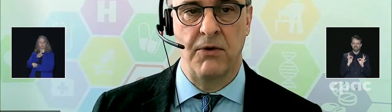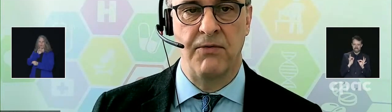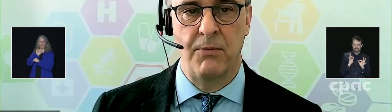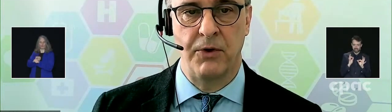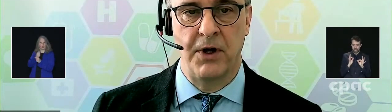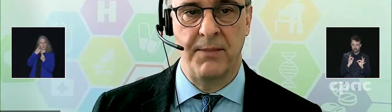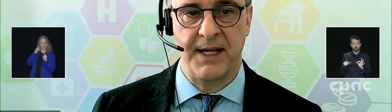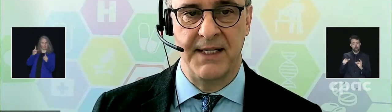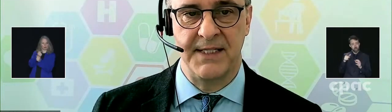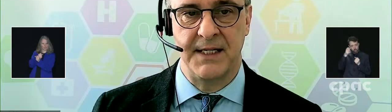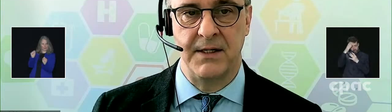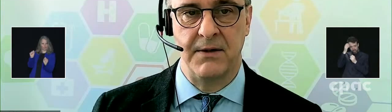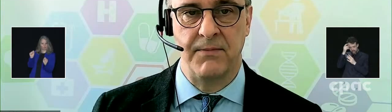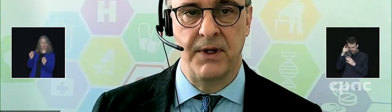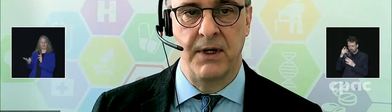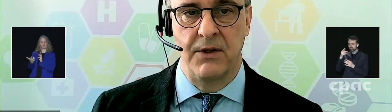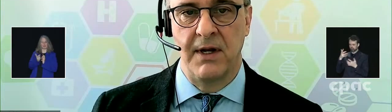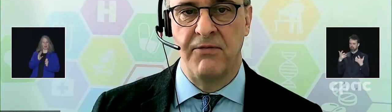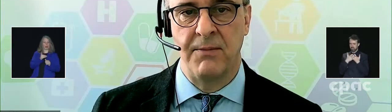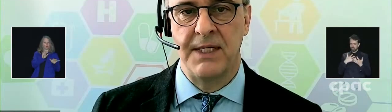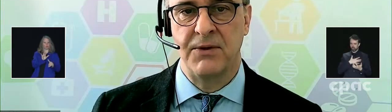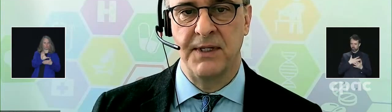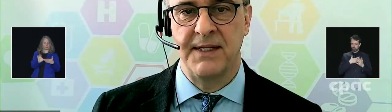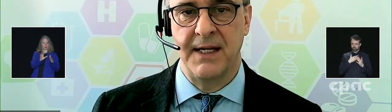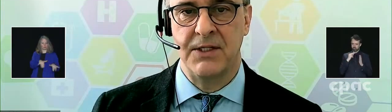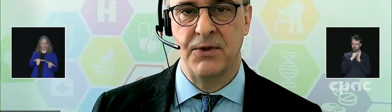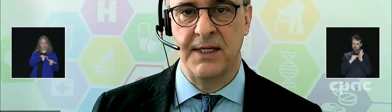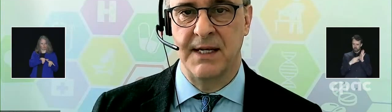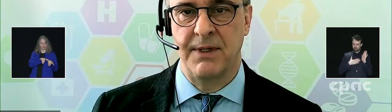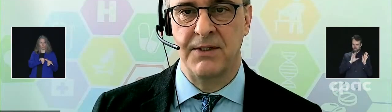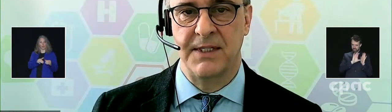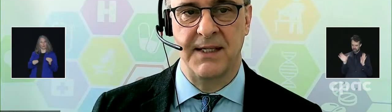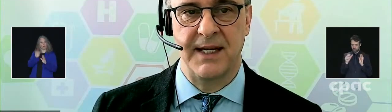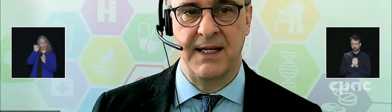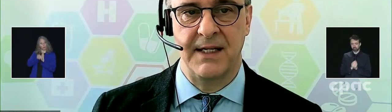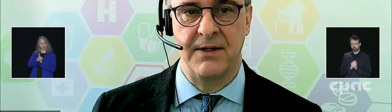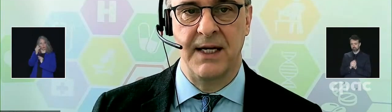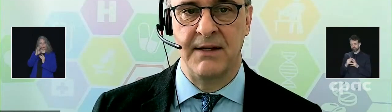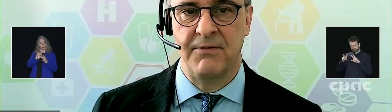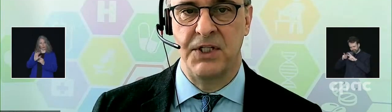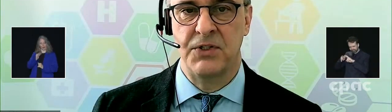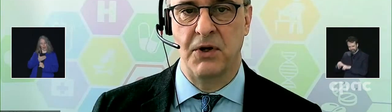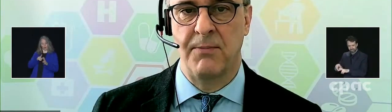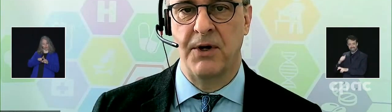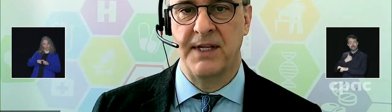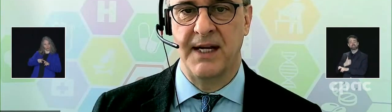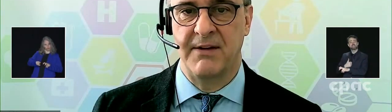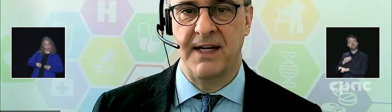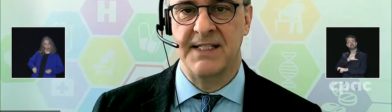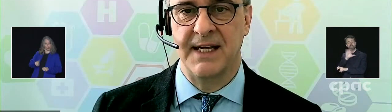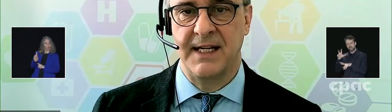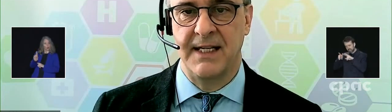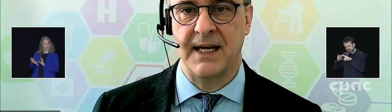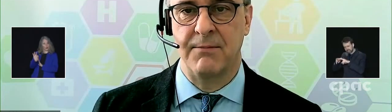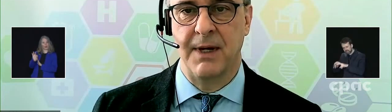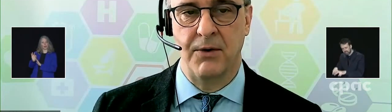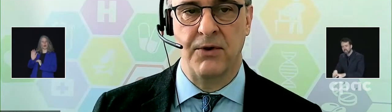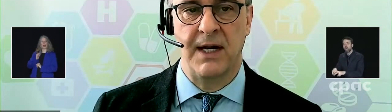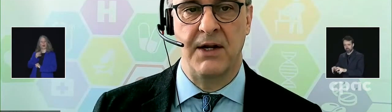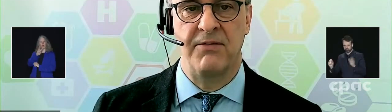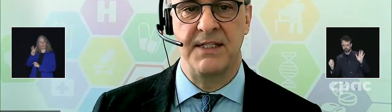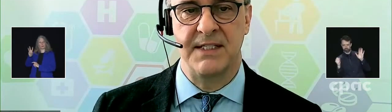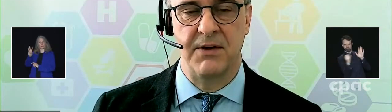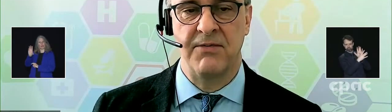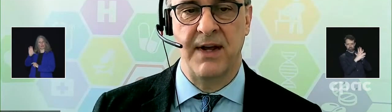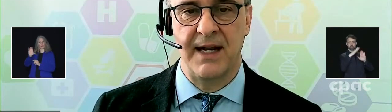sont conformes aux normes canadiennes. De l'information détaillée sur l'examen de Santé Canada est affichée sur le portail des vaccins et des traitements